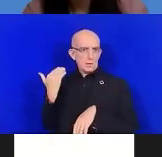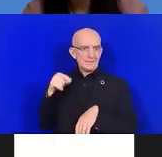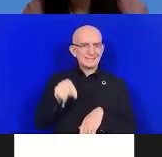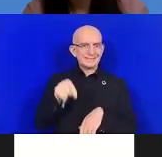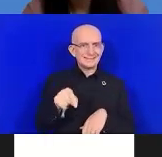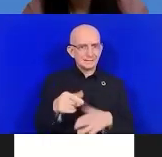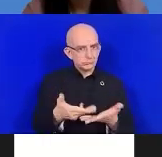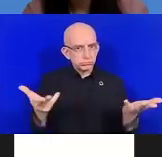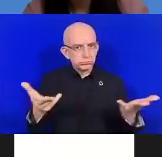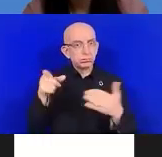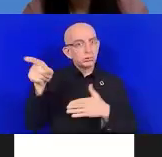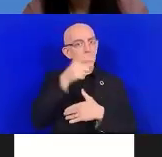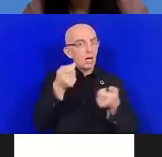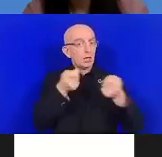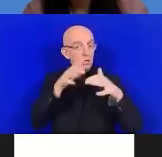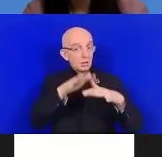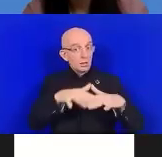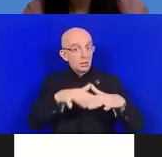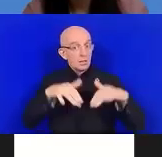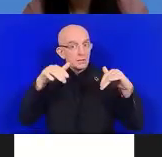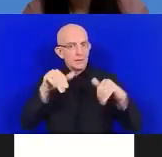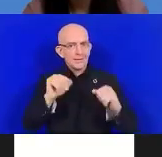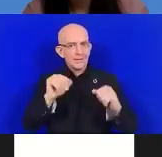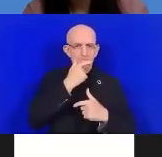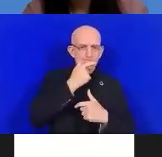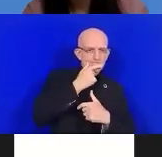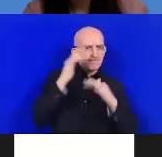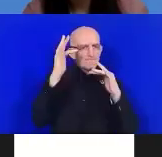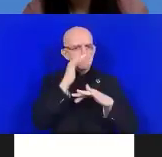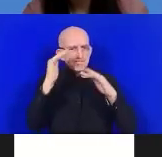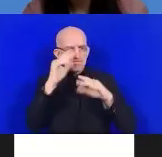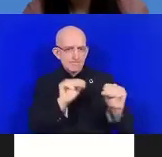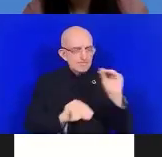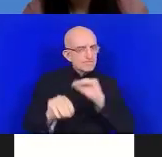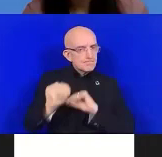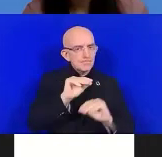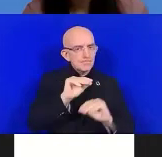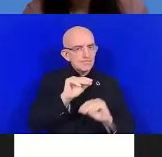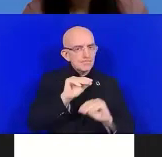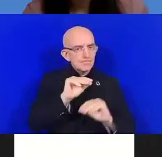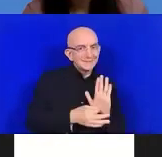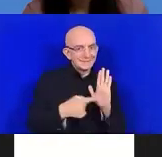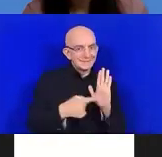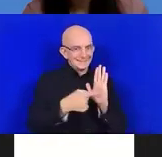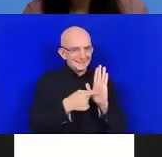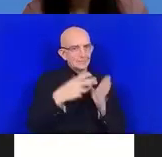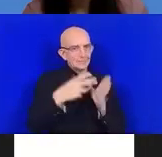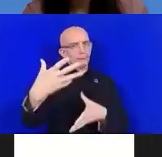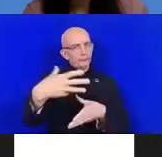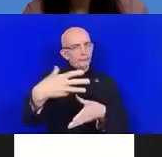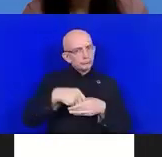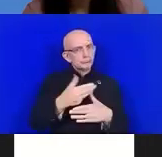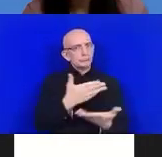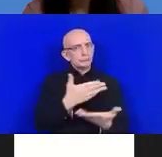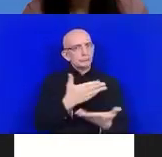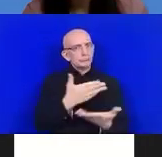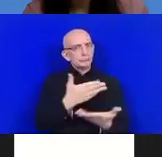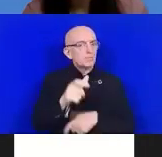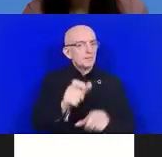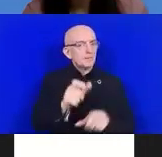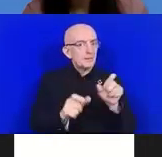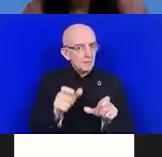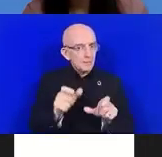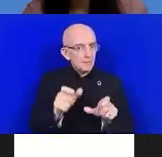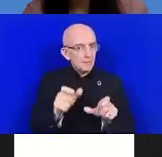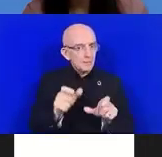que personne ne soit laissé pour compte. Au cours de la réunion d'aujourd'hui, vous écouterez plusieurs experts et vous apprendrez